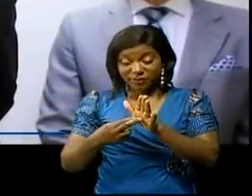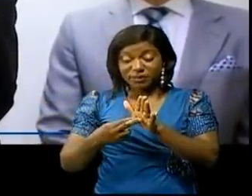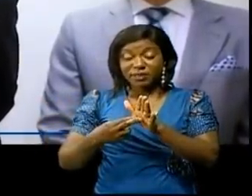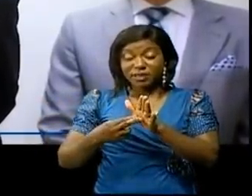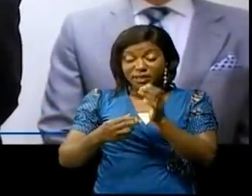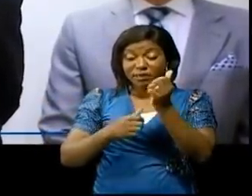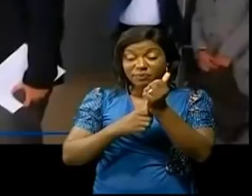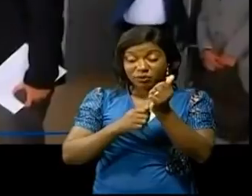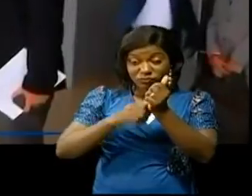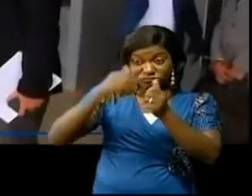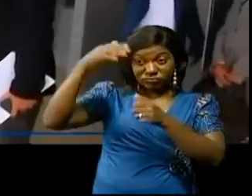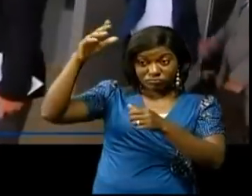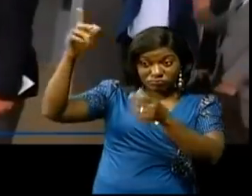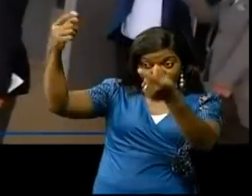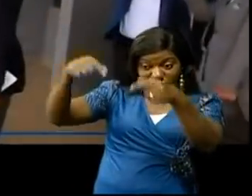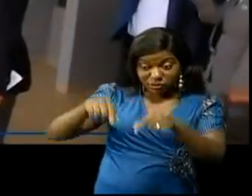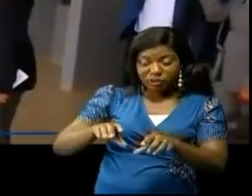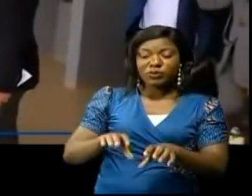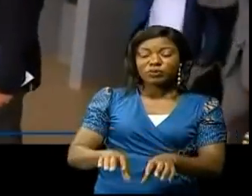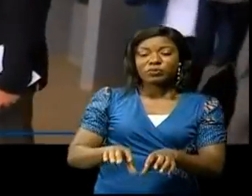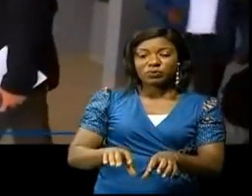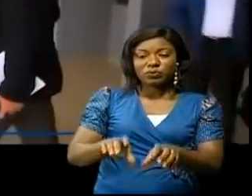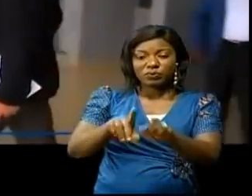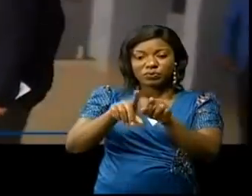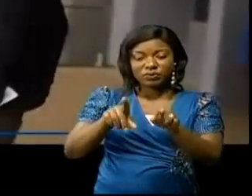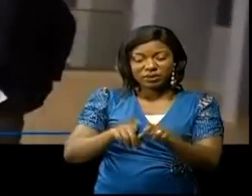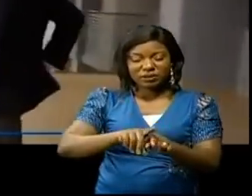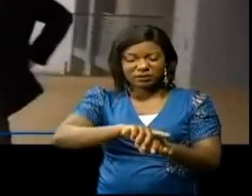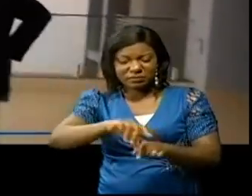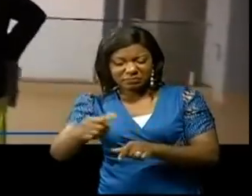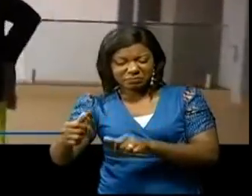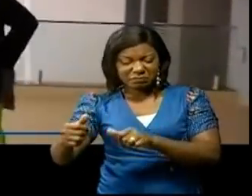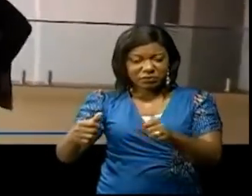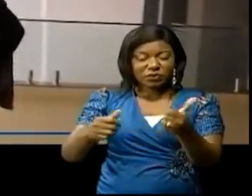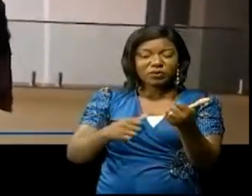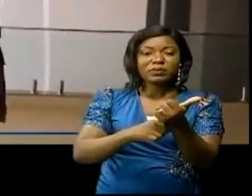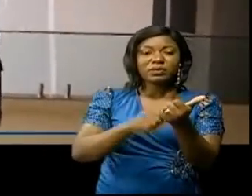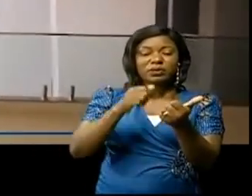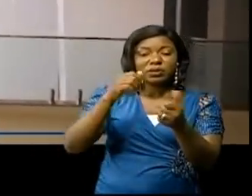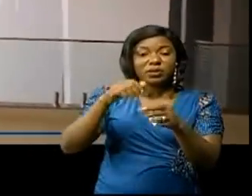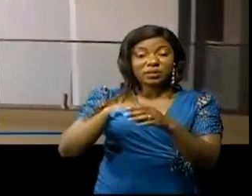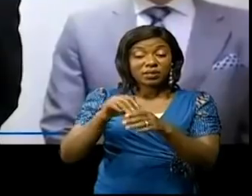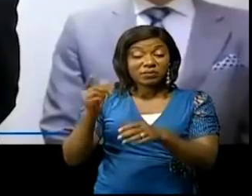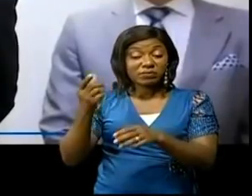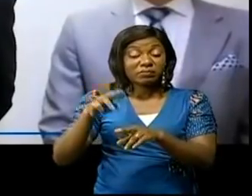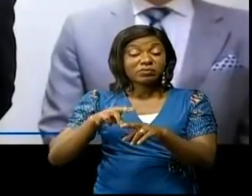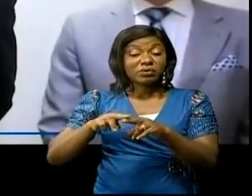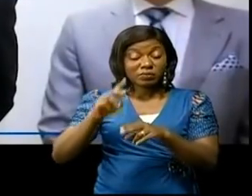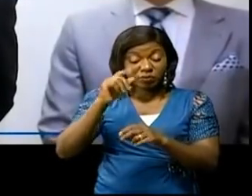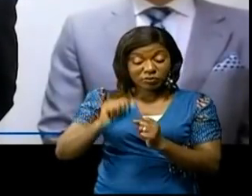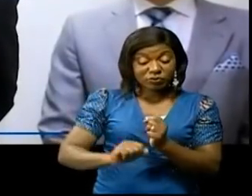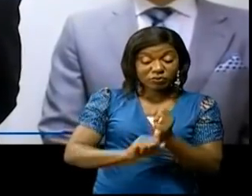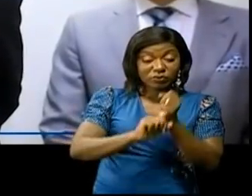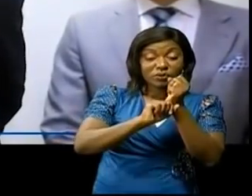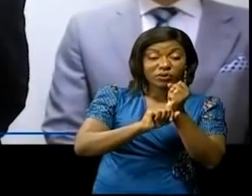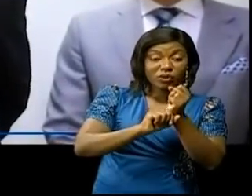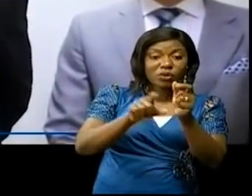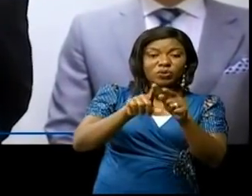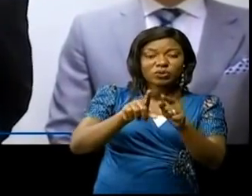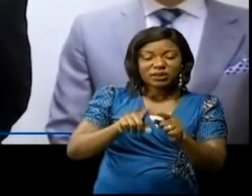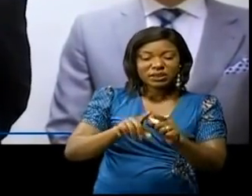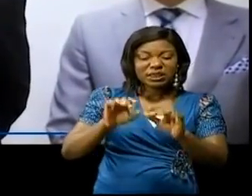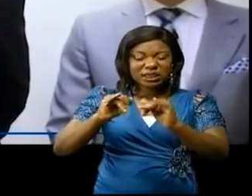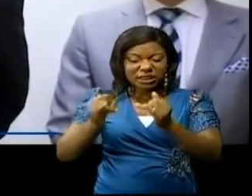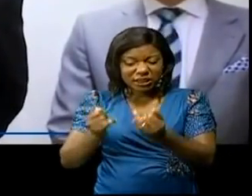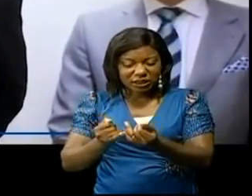intéresser des investisseurs, nouer des partenariats universitaires, j'espère, dans des secteurs de pointe, le secteur de l'ingénierie mais d'autres secteurs qui peuvent